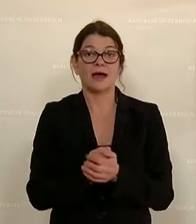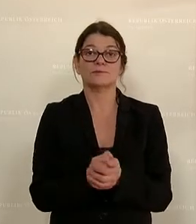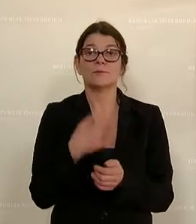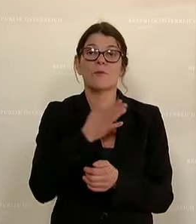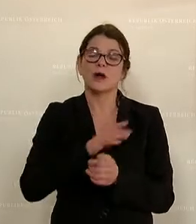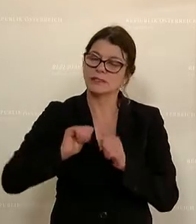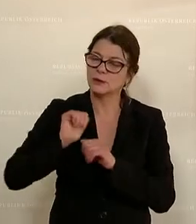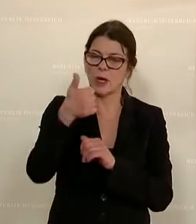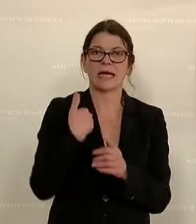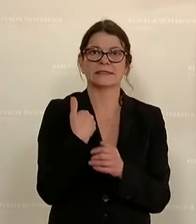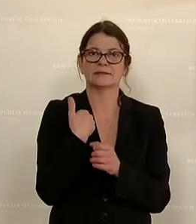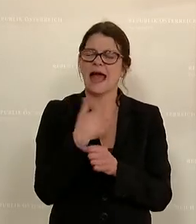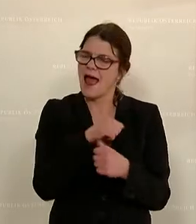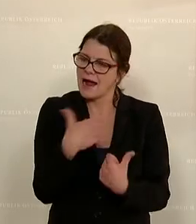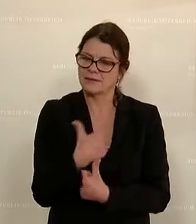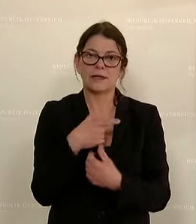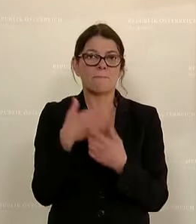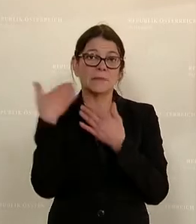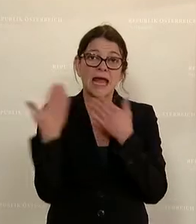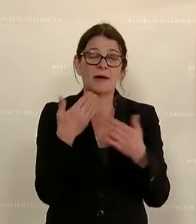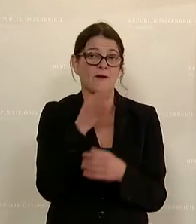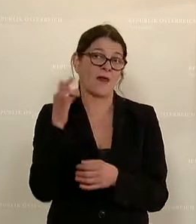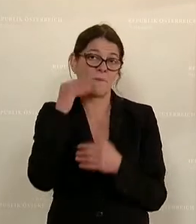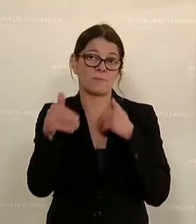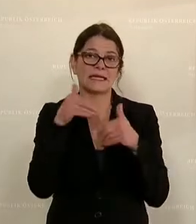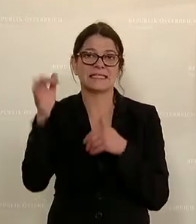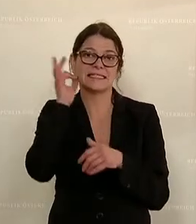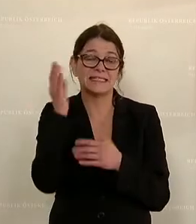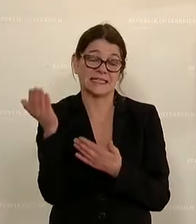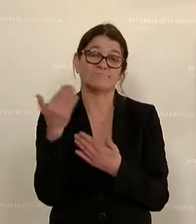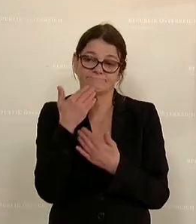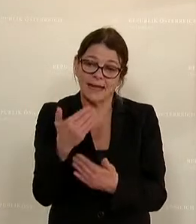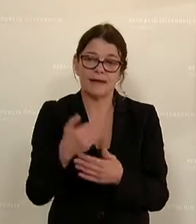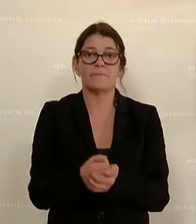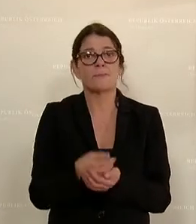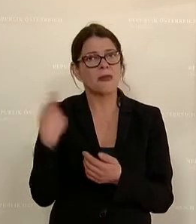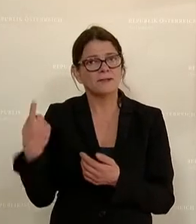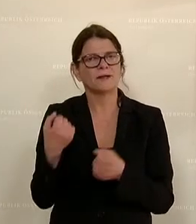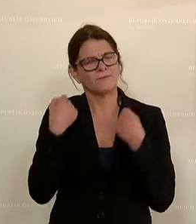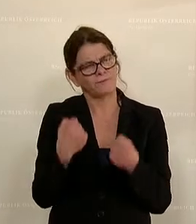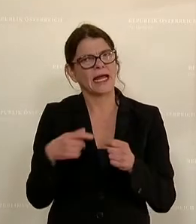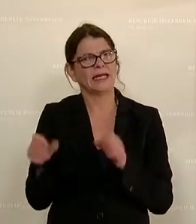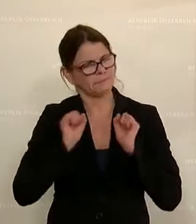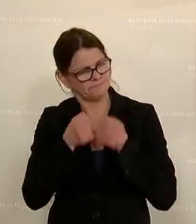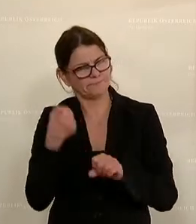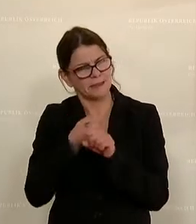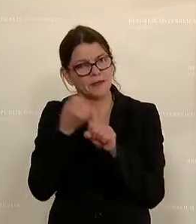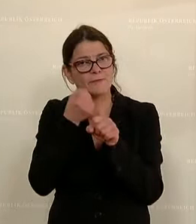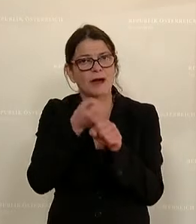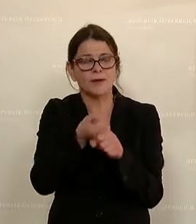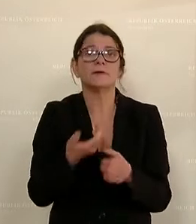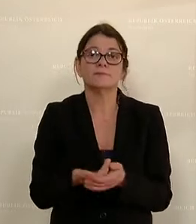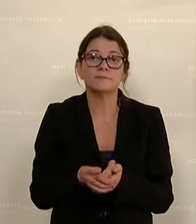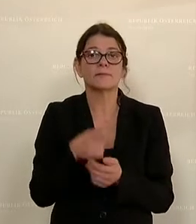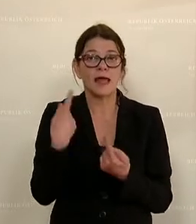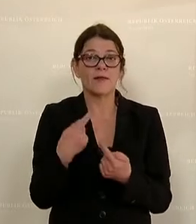als allererstes ganz, ganz herzlich bei unserer Frau Ministerin dafür bedanken, dass sie sich so stark dafür eingesetzt hat,